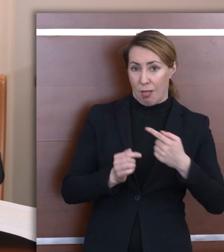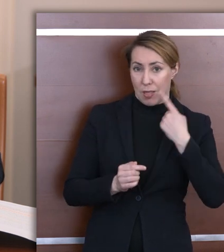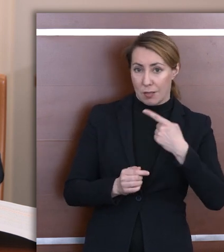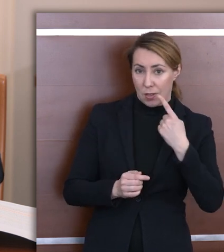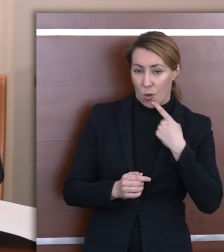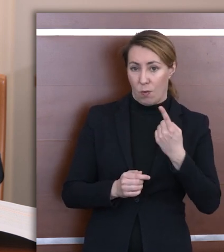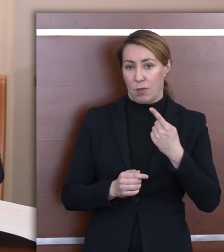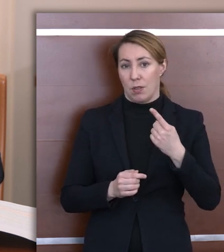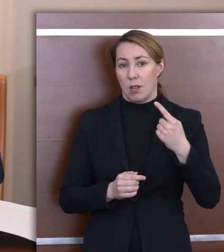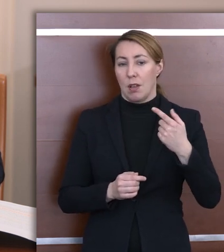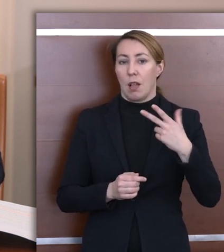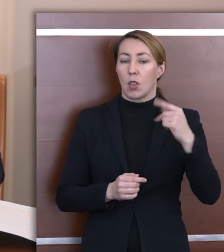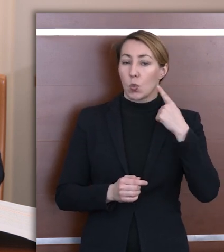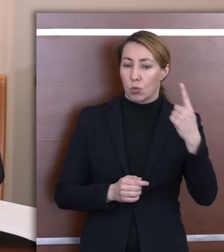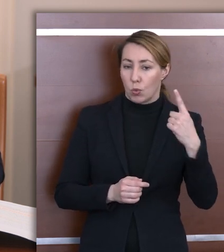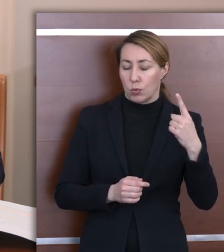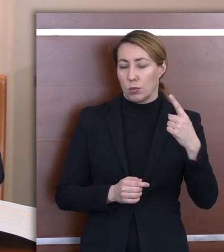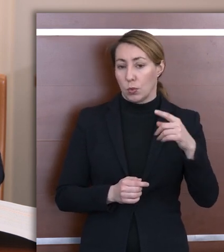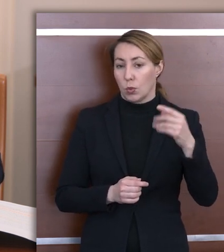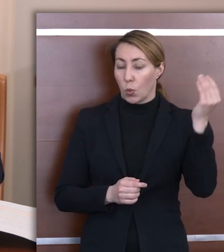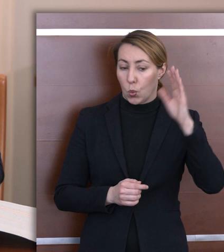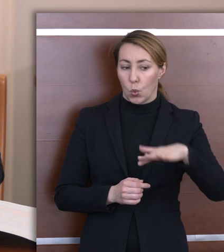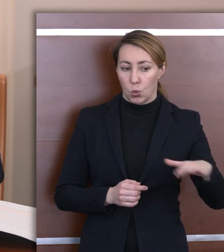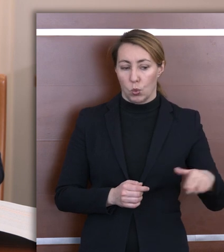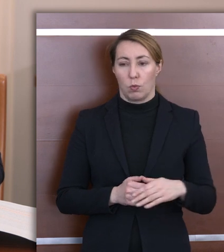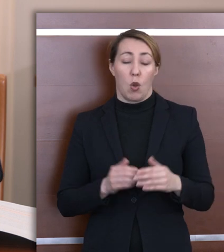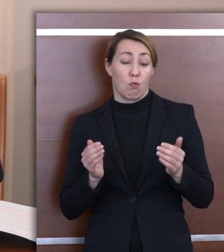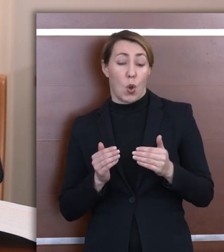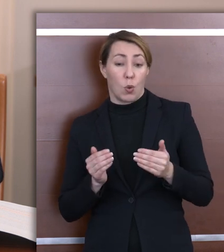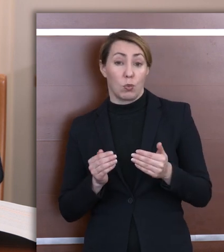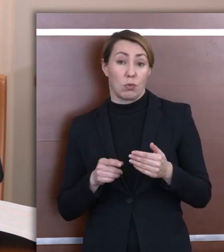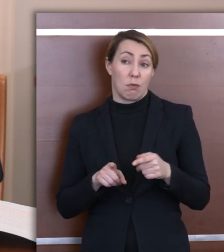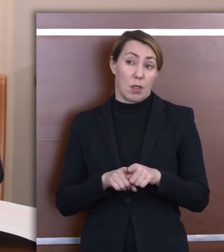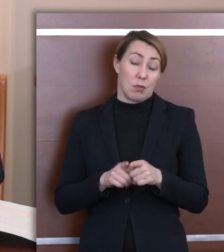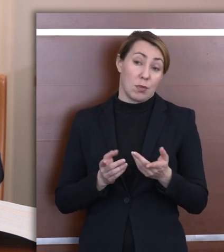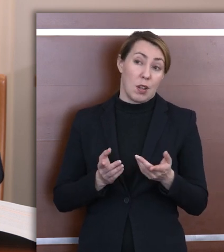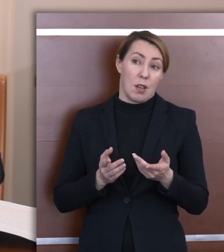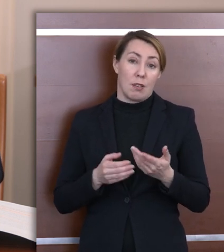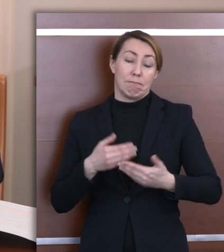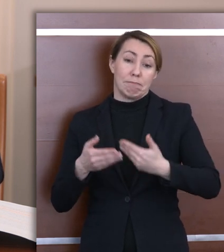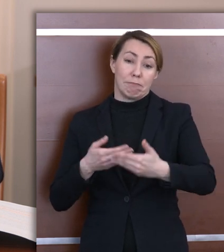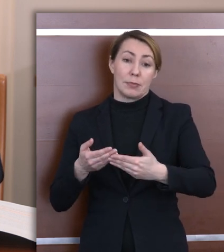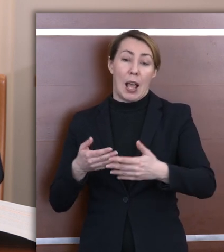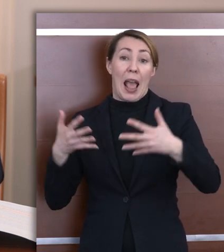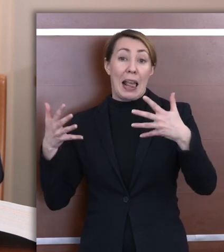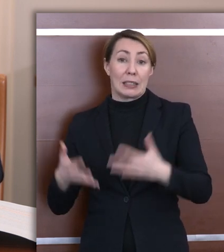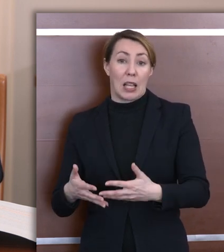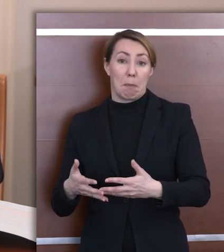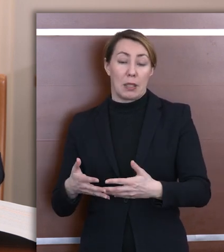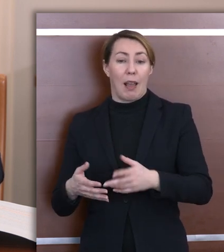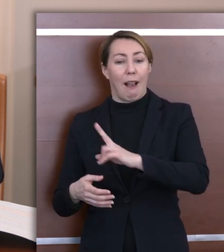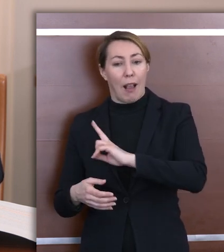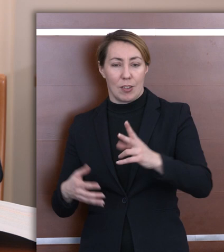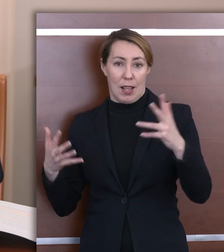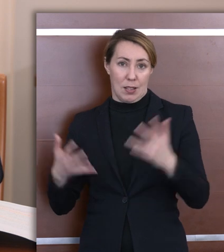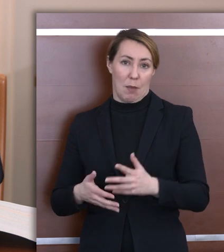kompetencji niesłyszących uczniów. Być może również sprowadzałoby się do tego, żeby każdy